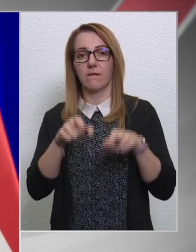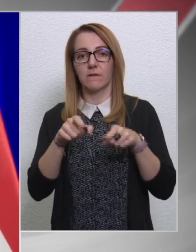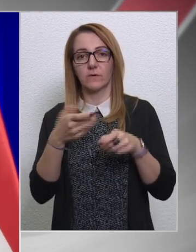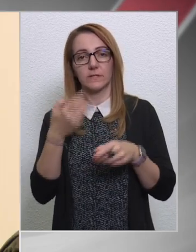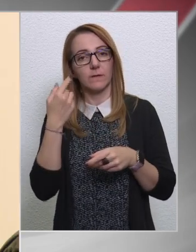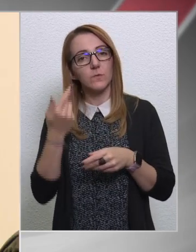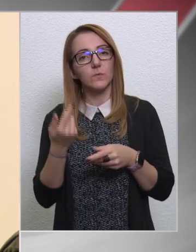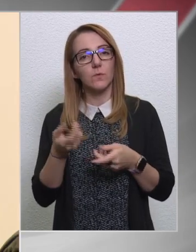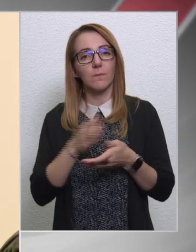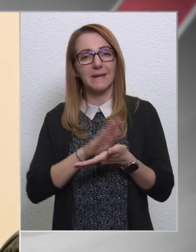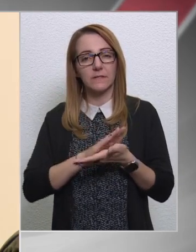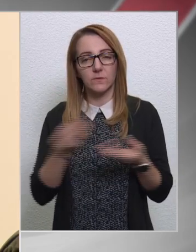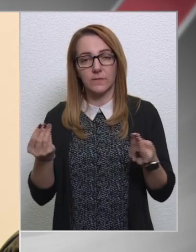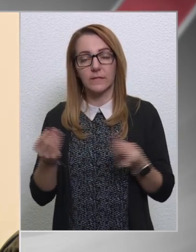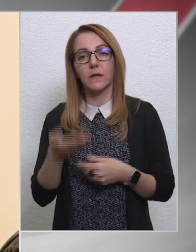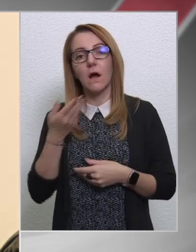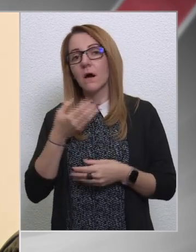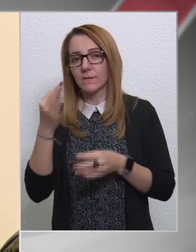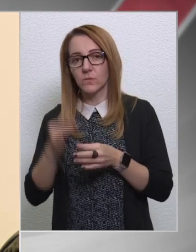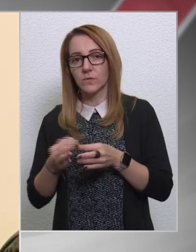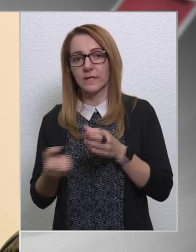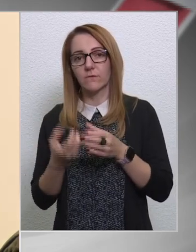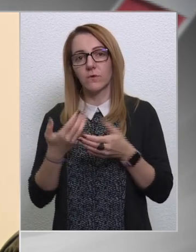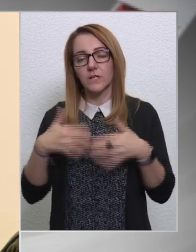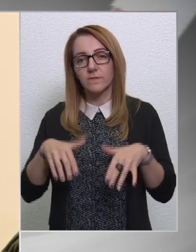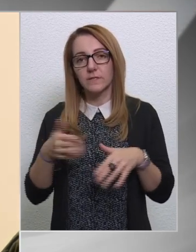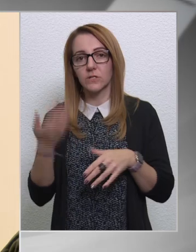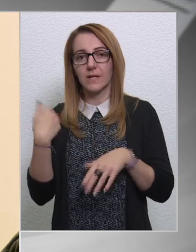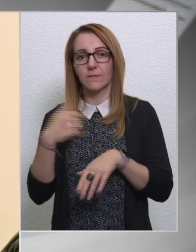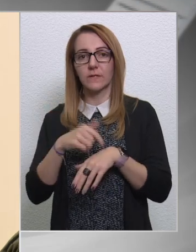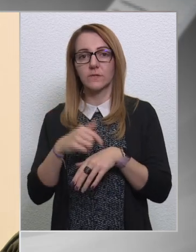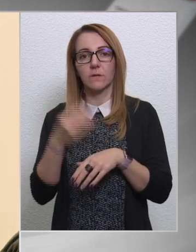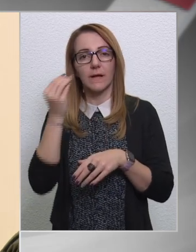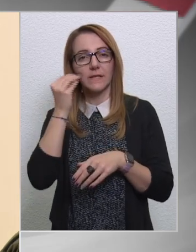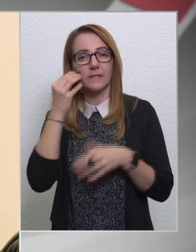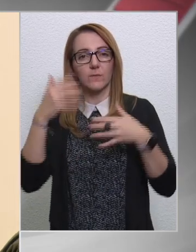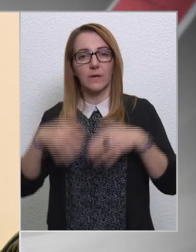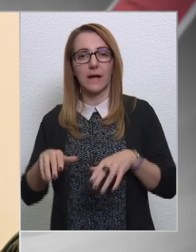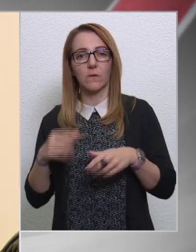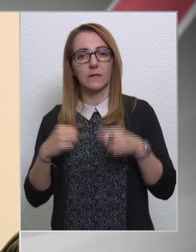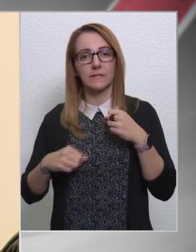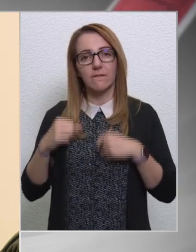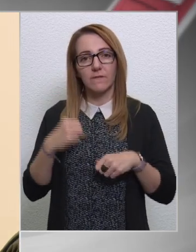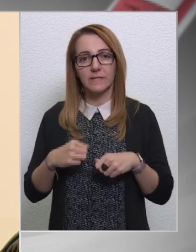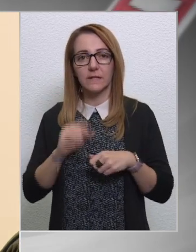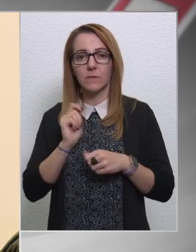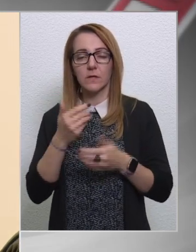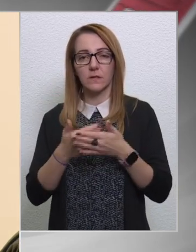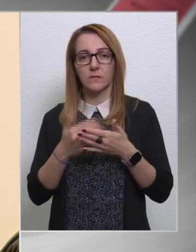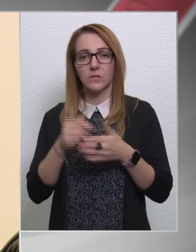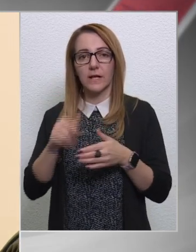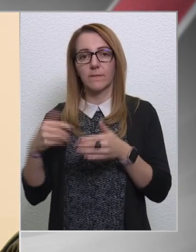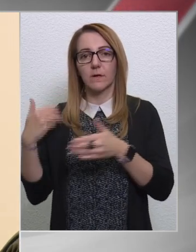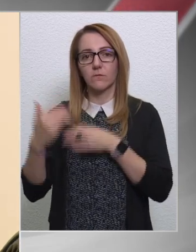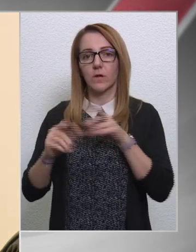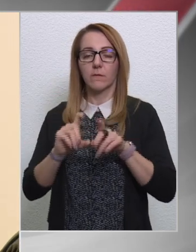megszüntetni. Még hogyha nem is történik forrásvesztés, és azért az elmúlt időszakban egyértelmű károkat szenvedett a magyar gazdasági miatt, az egész folyamat miatt.